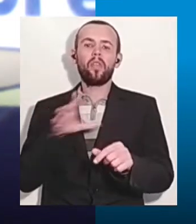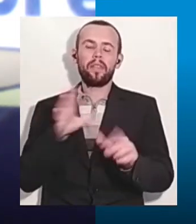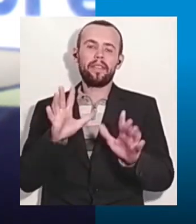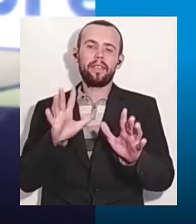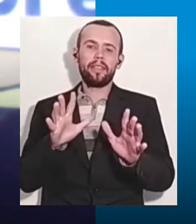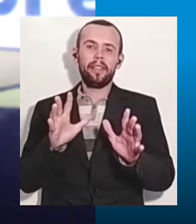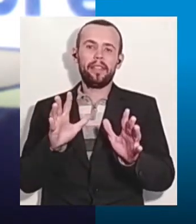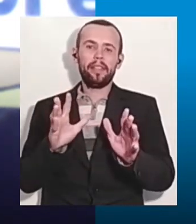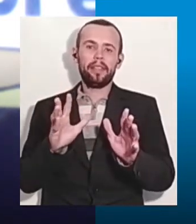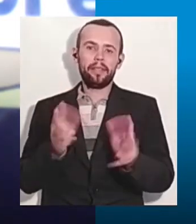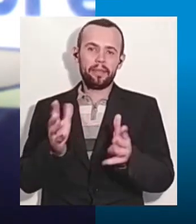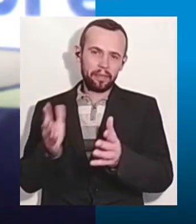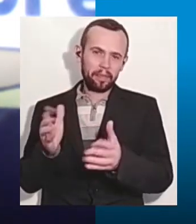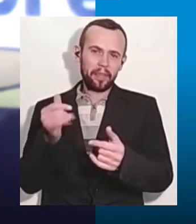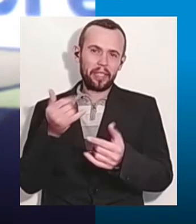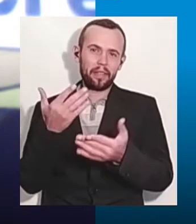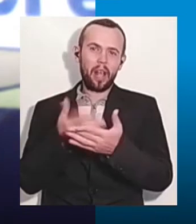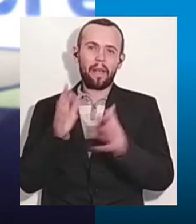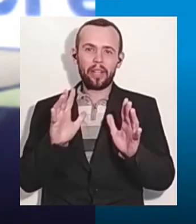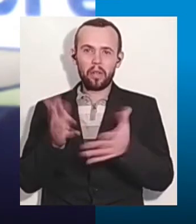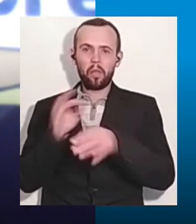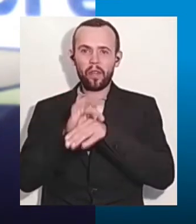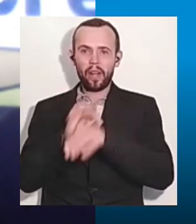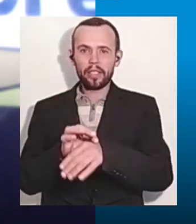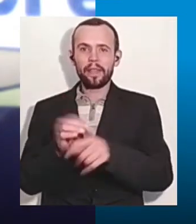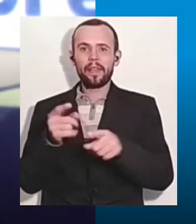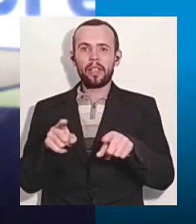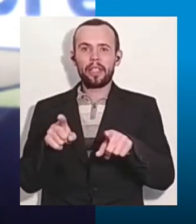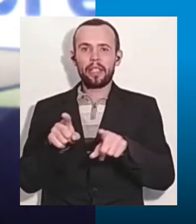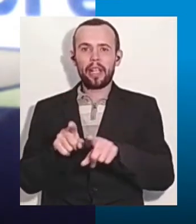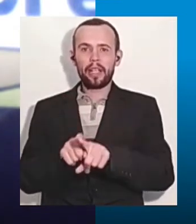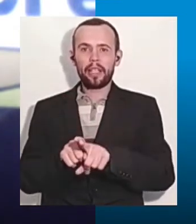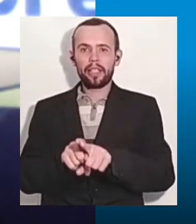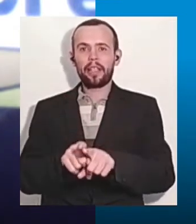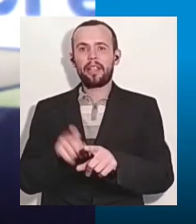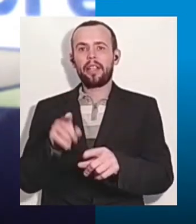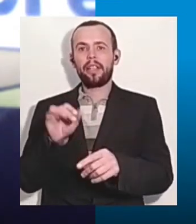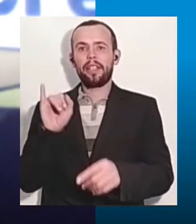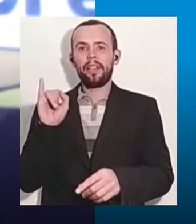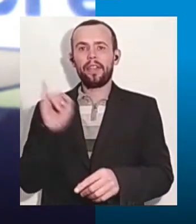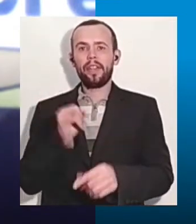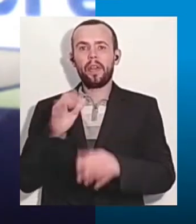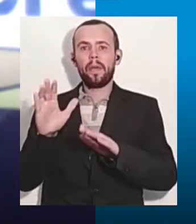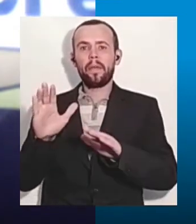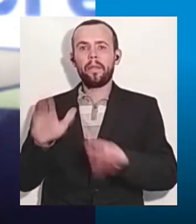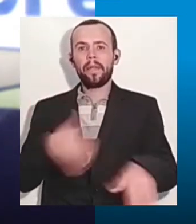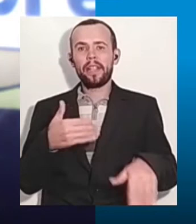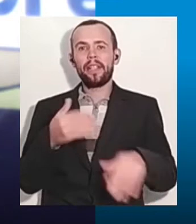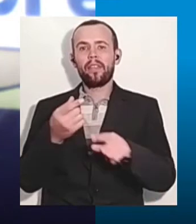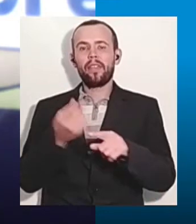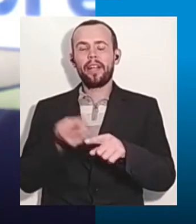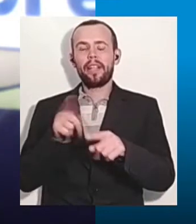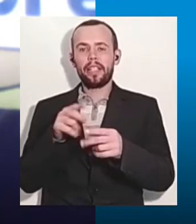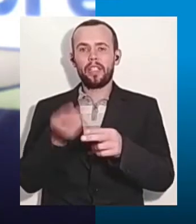батюшкам, всяким там конфесіям. Потрібно профілактику робити,